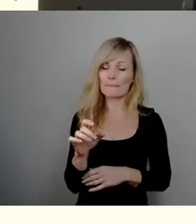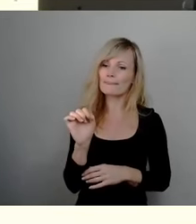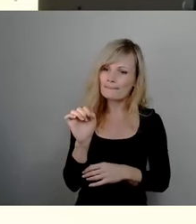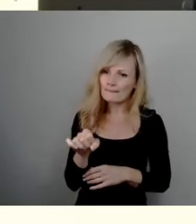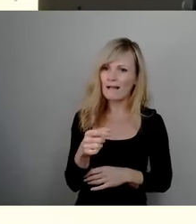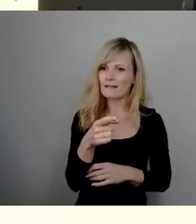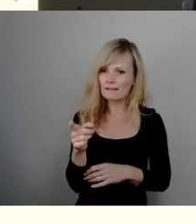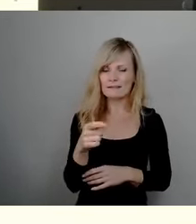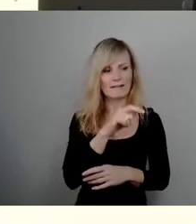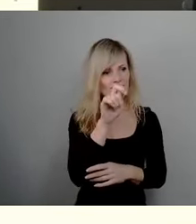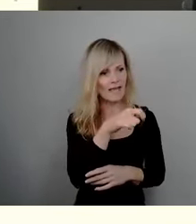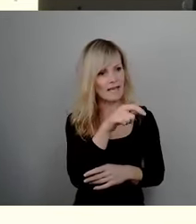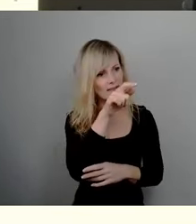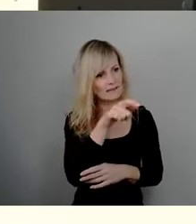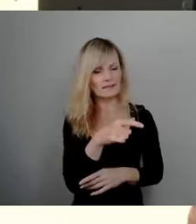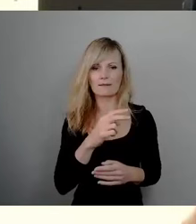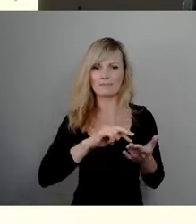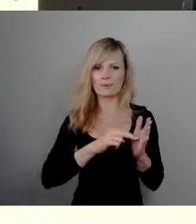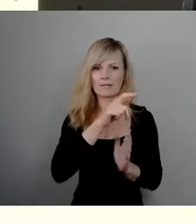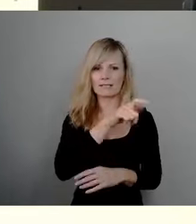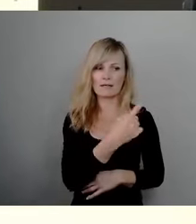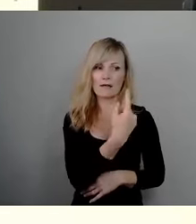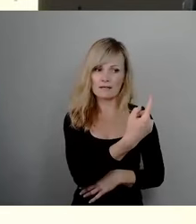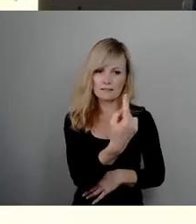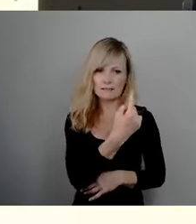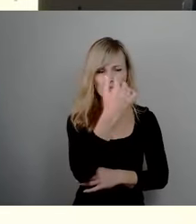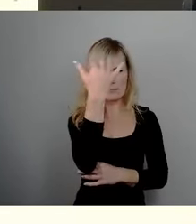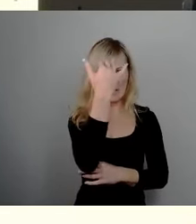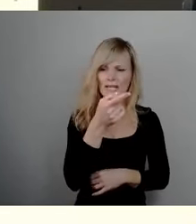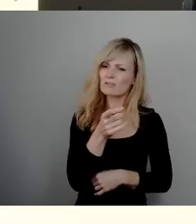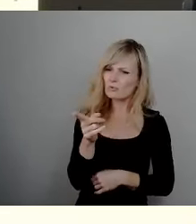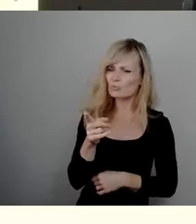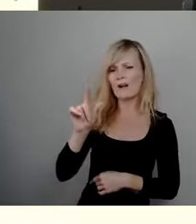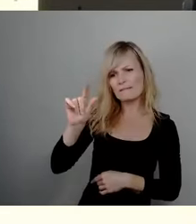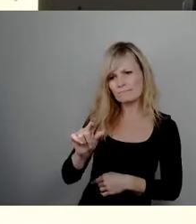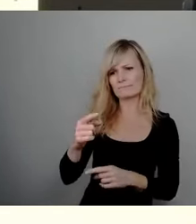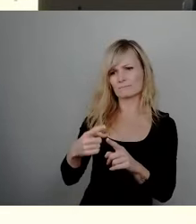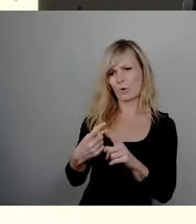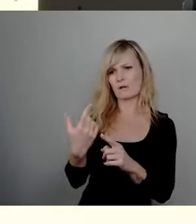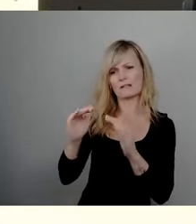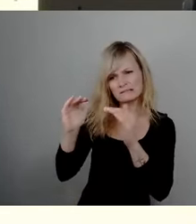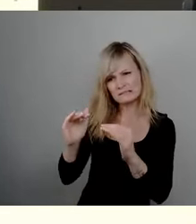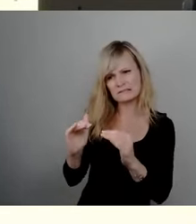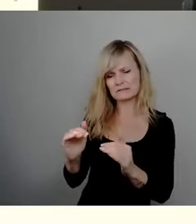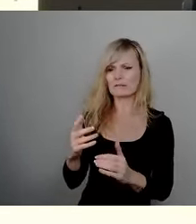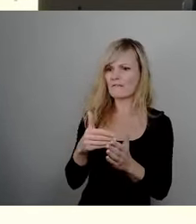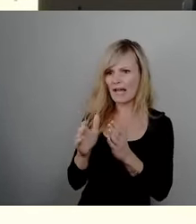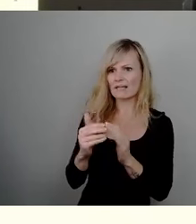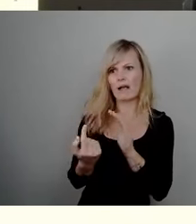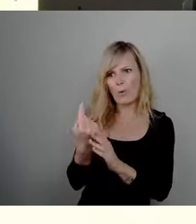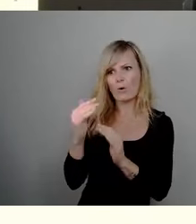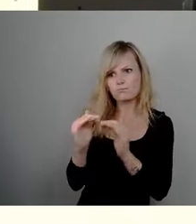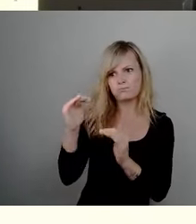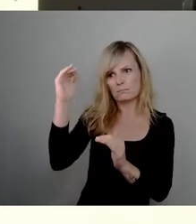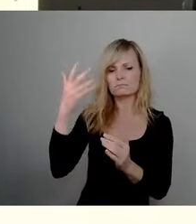machen darüber, dass ihr nicht weiter belastet werdet, sondern weniger belastet werdet. Und dafür sitze